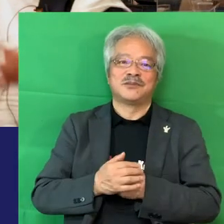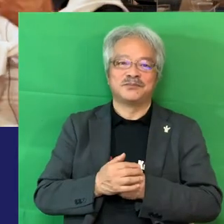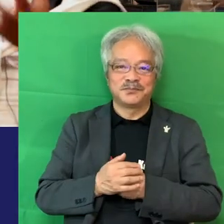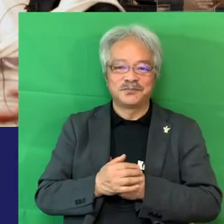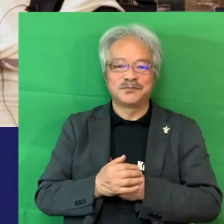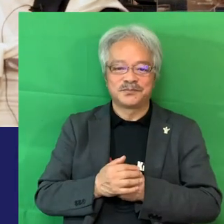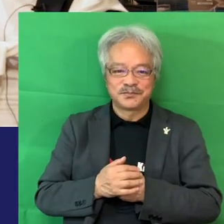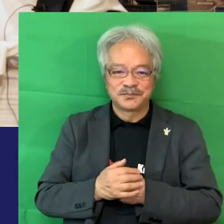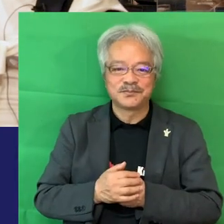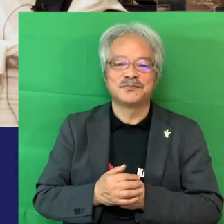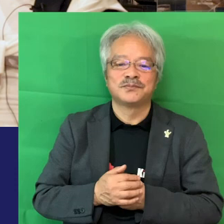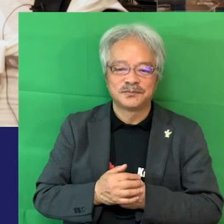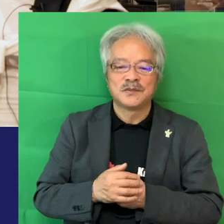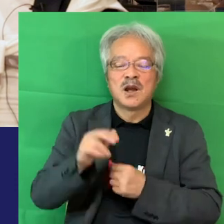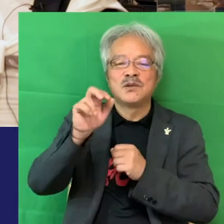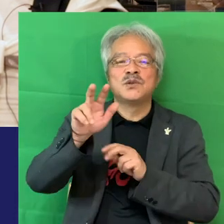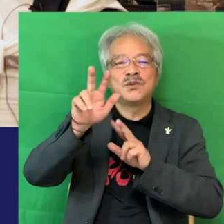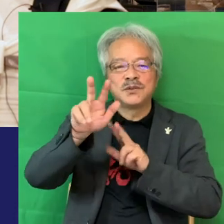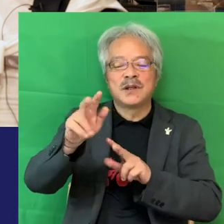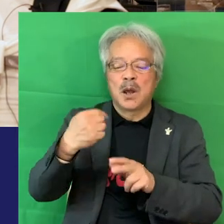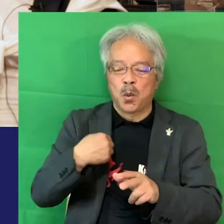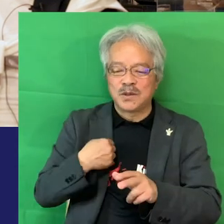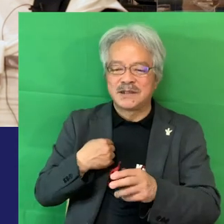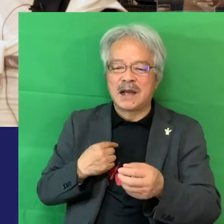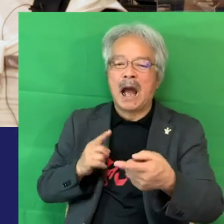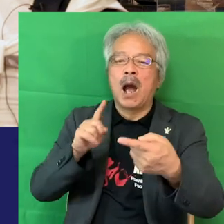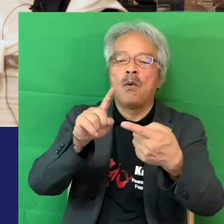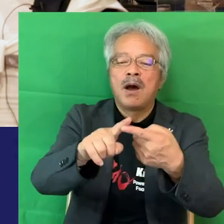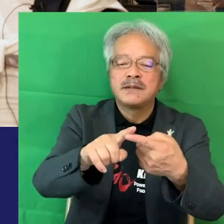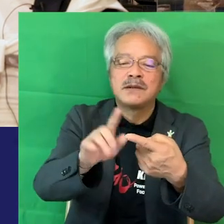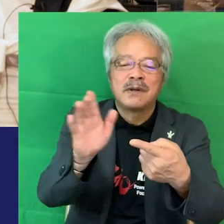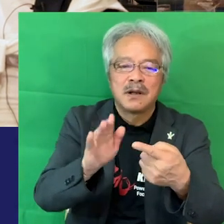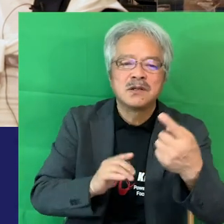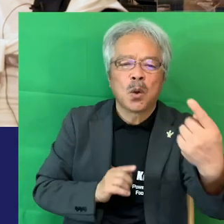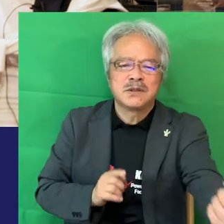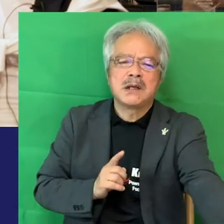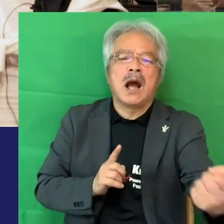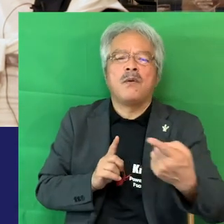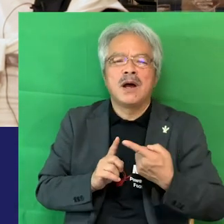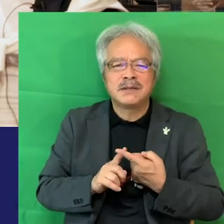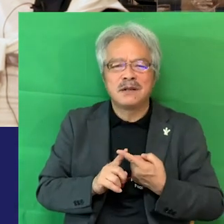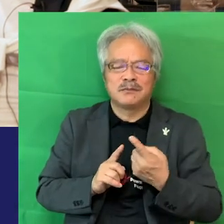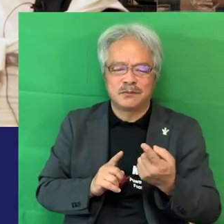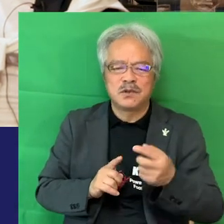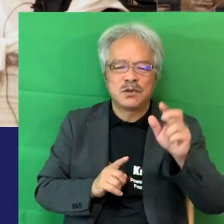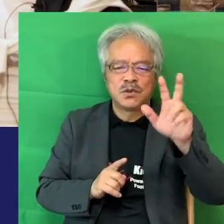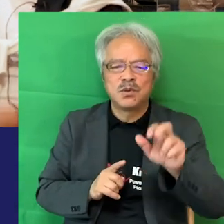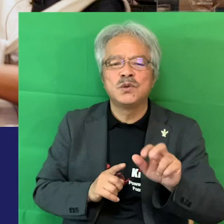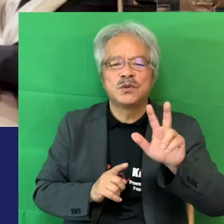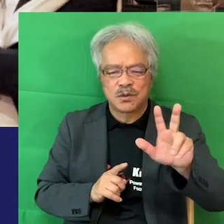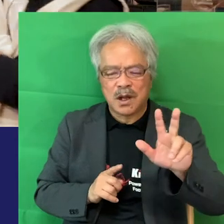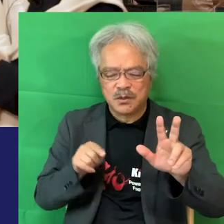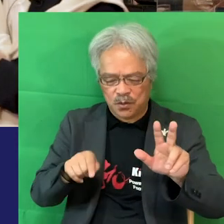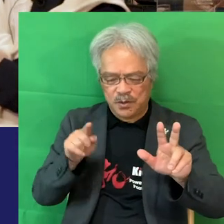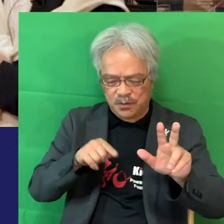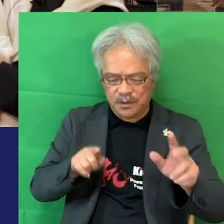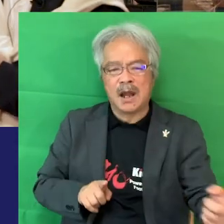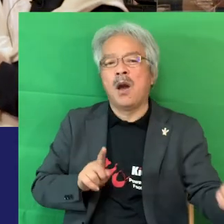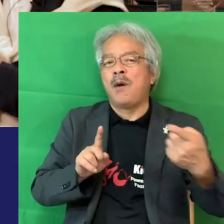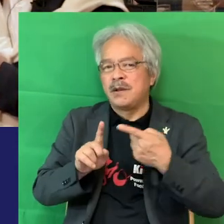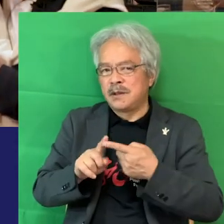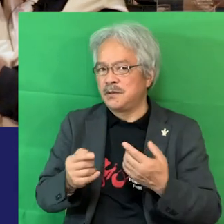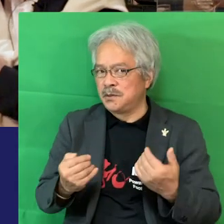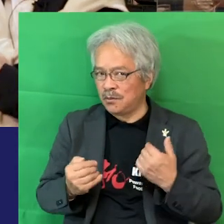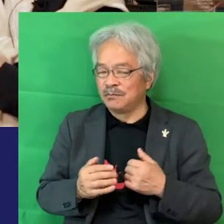症状に合わせながらやってそうだよルールってこっちが合わせるもんじゃなくてそっちが合わせるもんだもんねルール側がその人に合わせるその設定はいいですよね